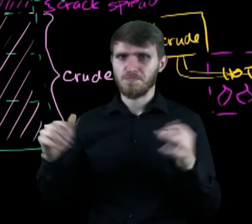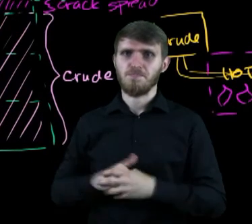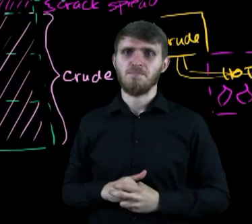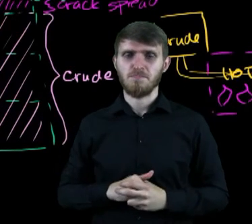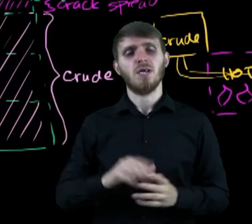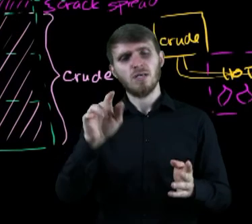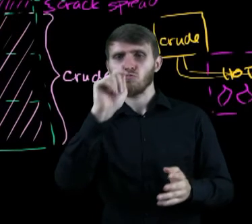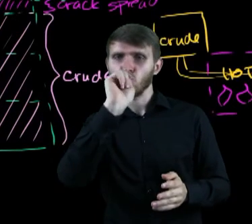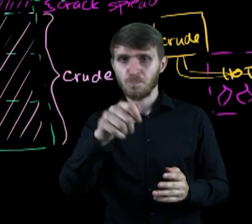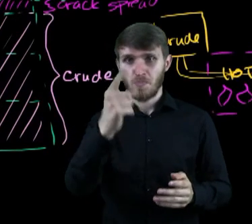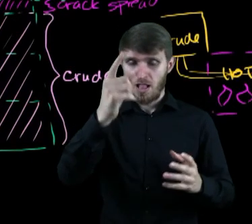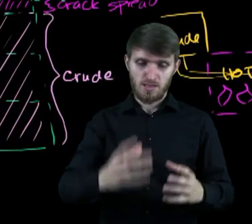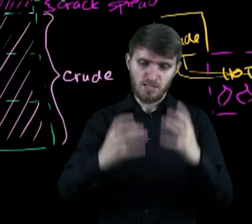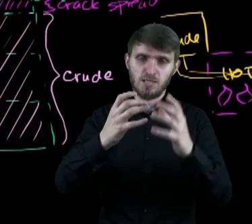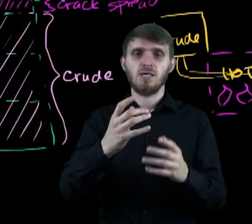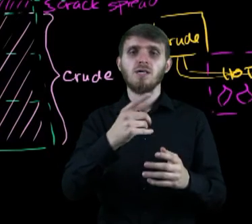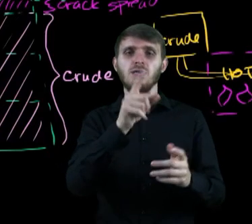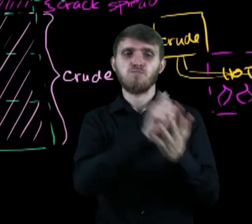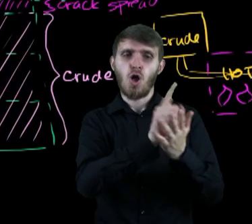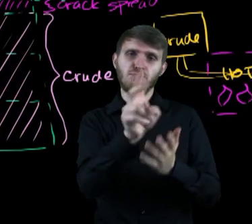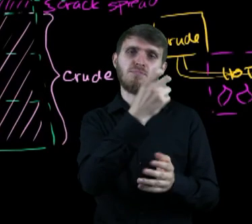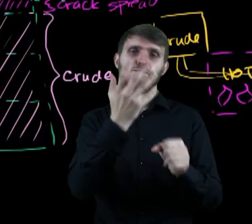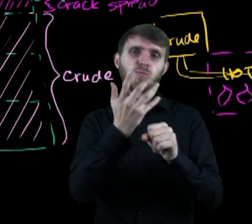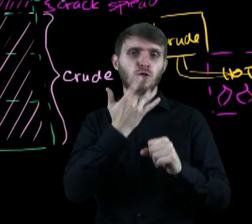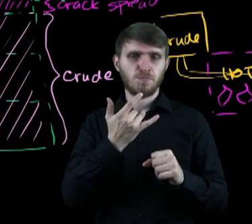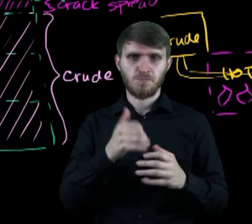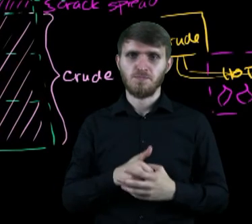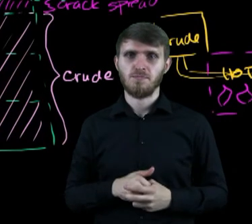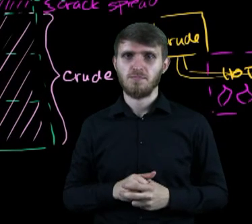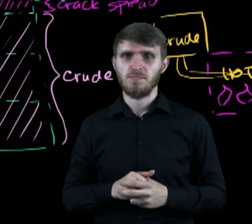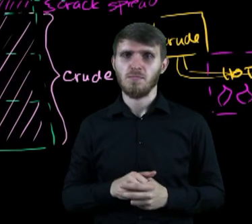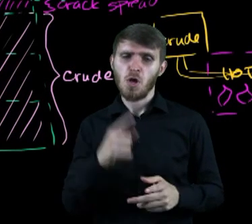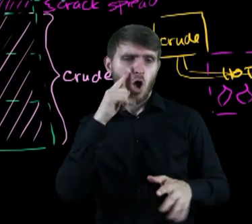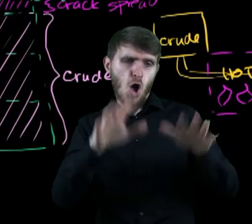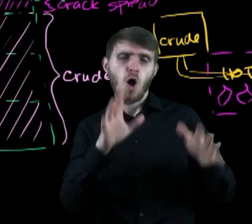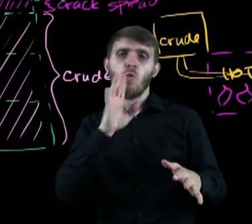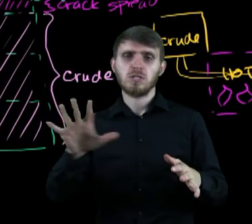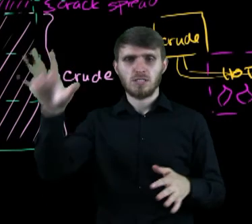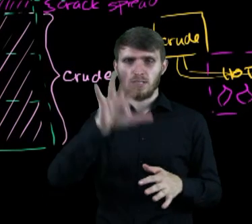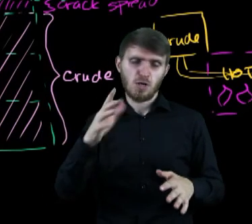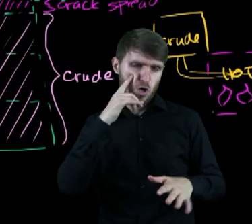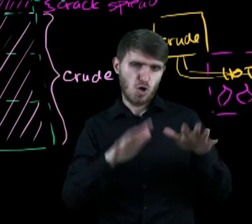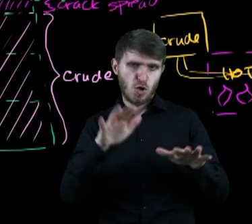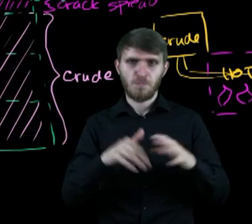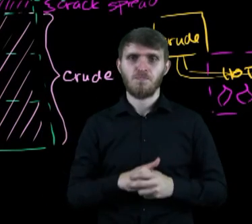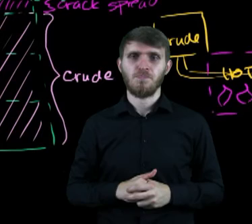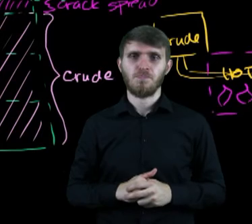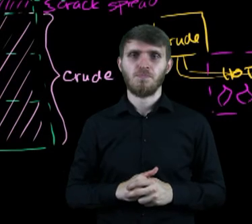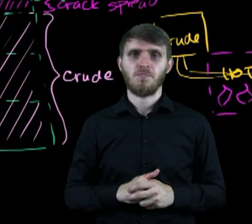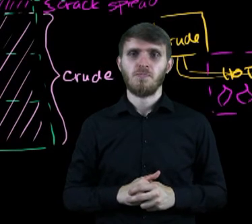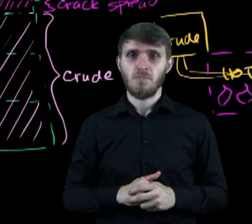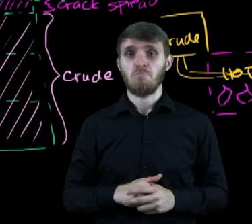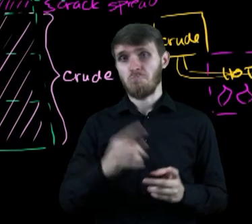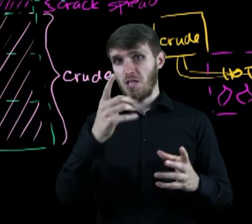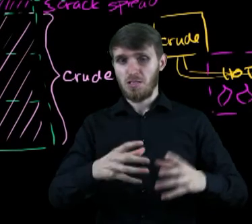Stanach. Dla uproszczenia przyjmijmy, że podatek wynosi 50 centów za galon. To wartość zbliżona do